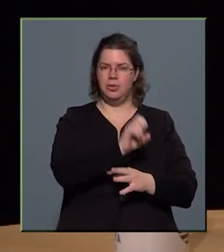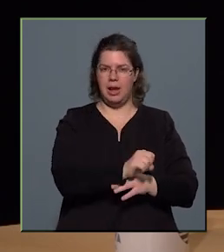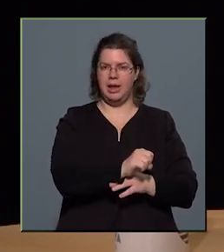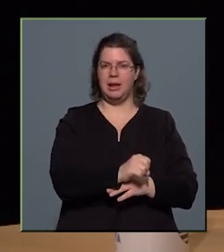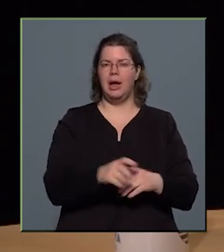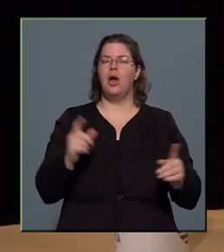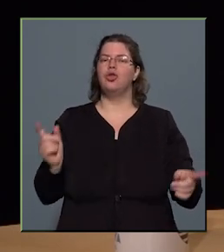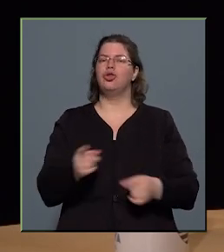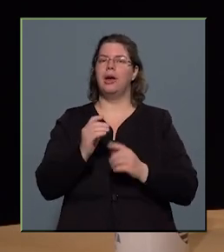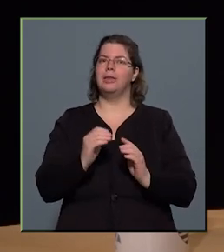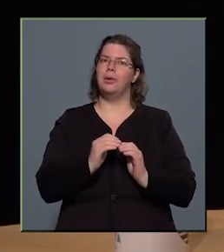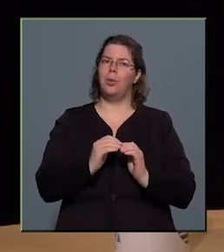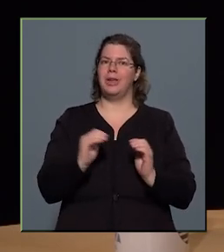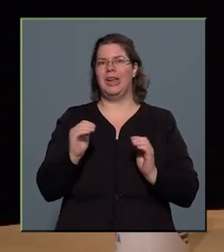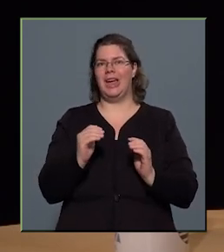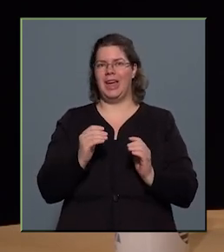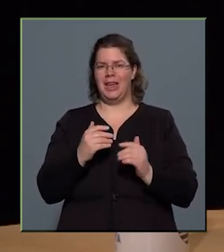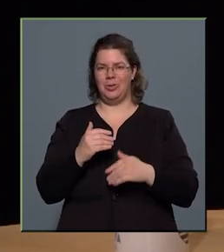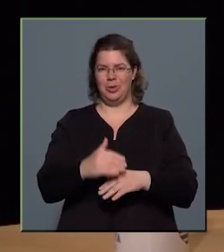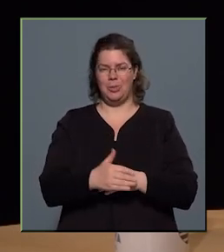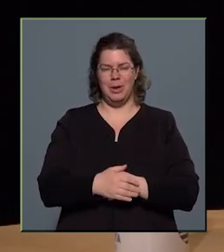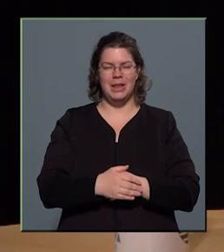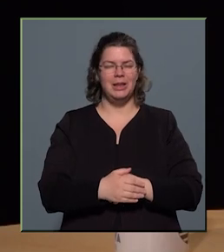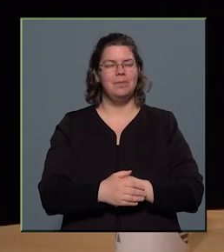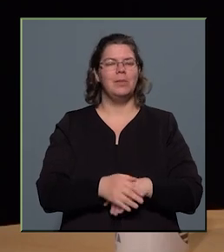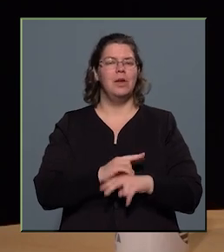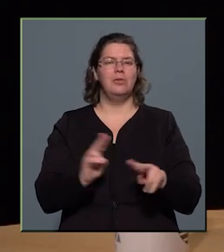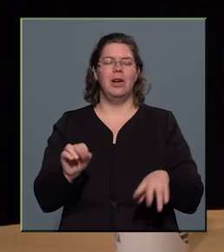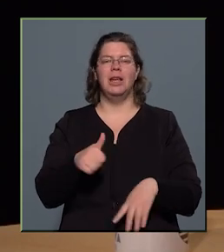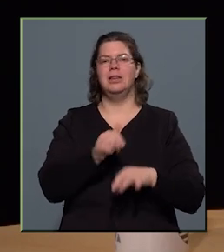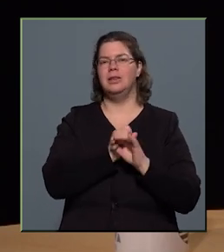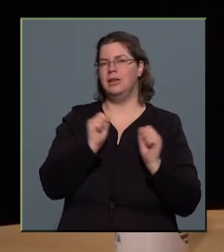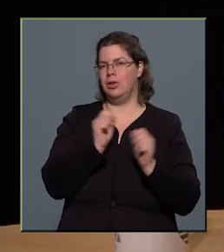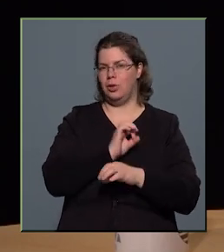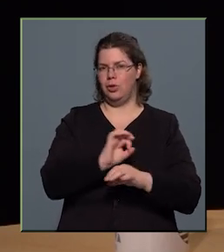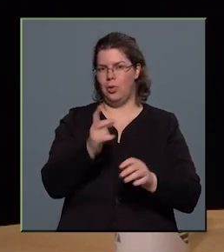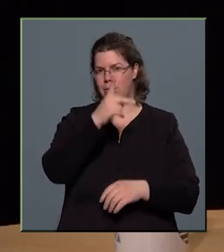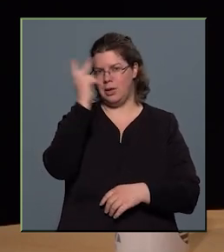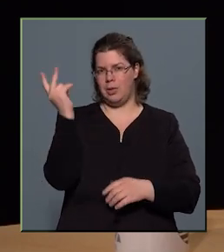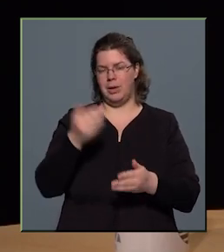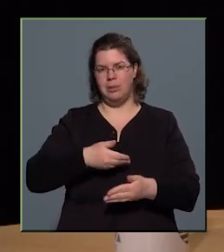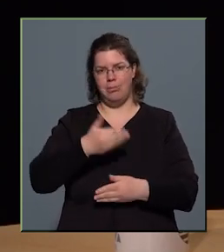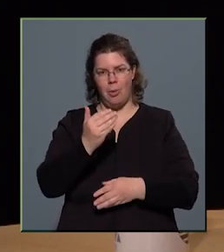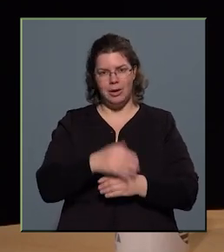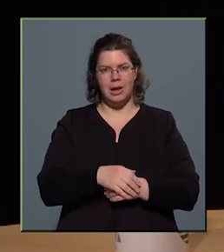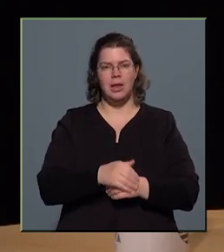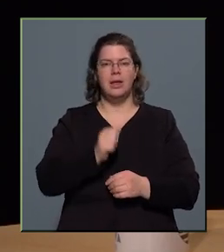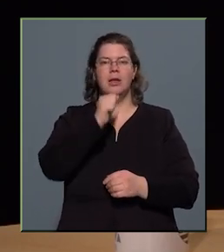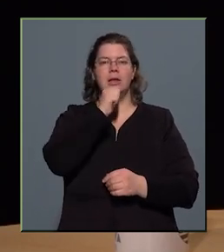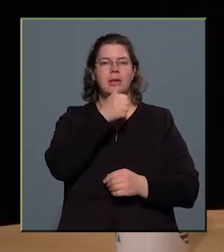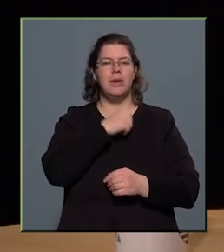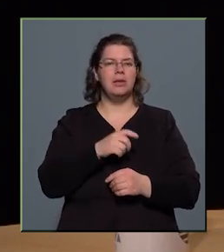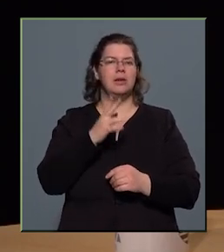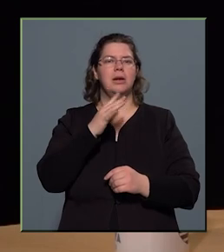sajtóinger küszöbét. Van egy nagyon jó szakmai portál, Space Review